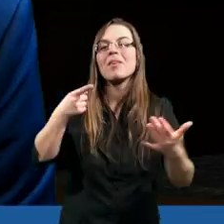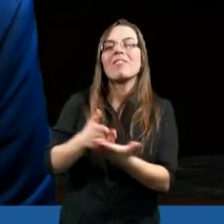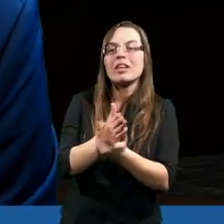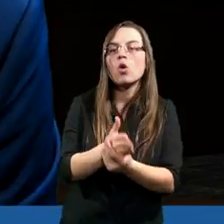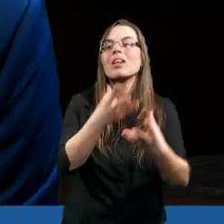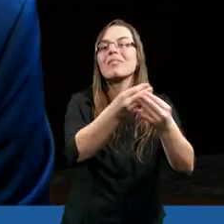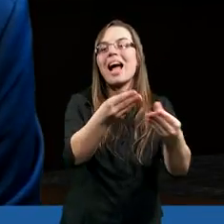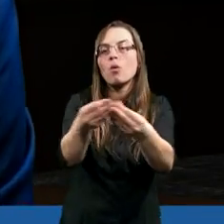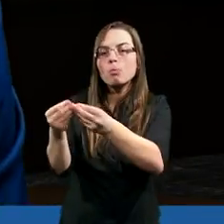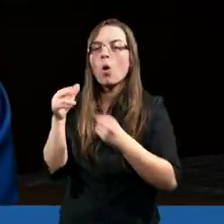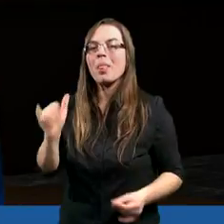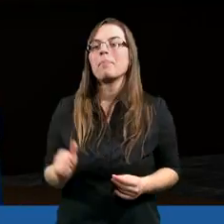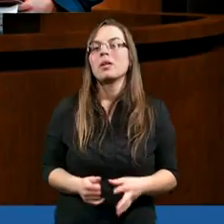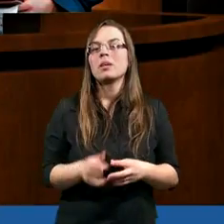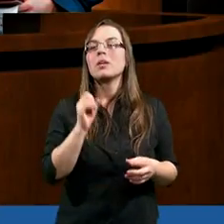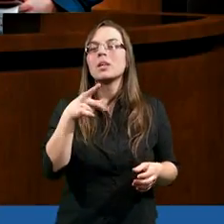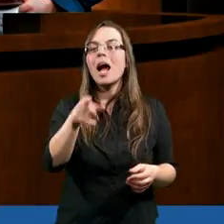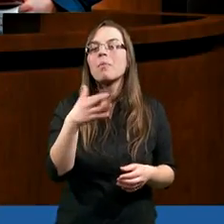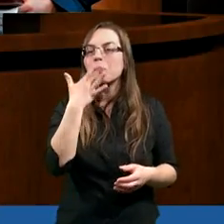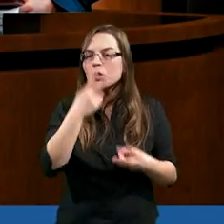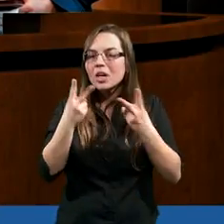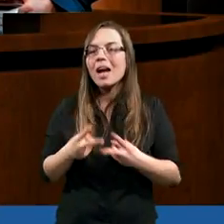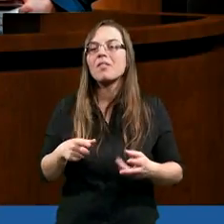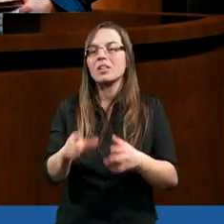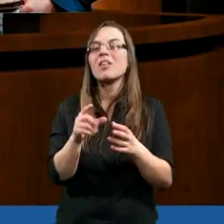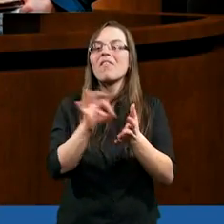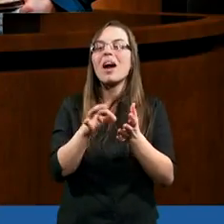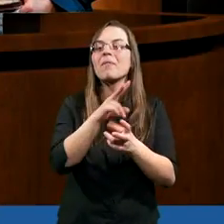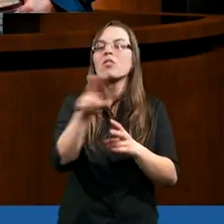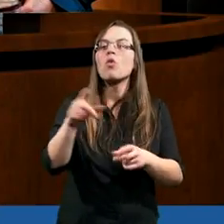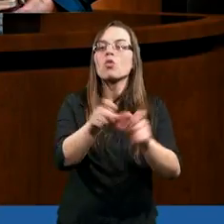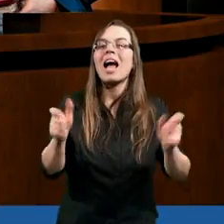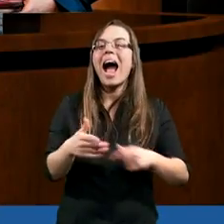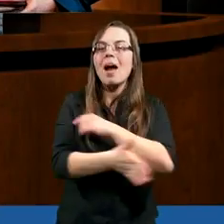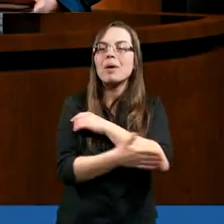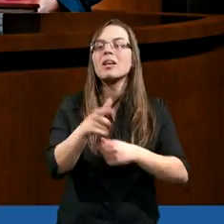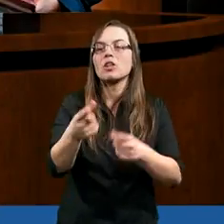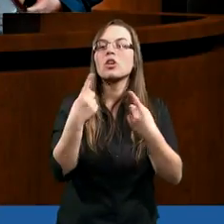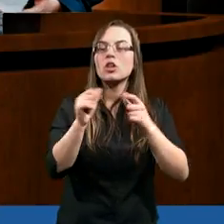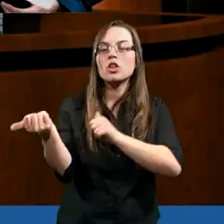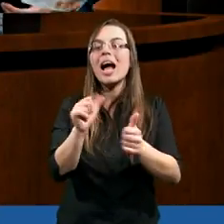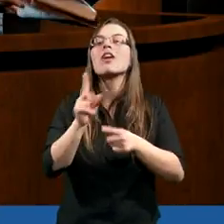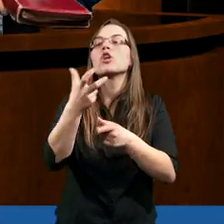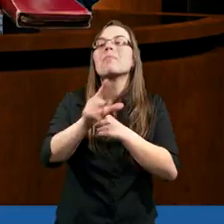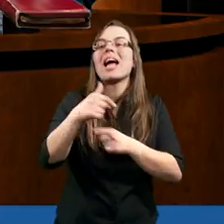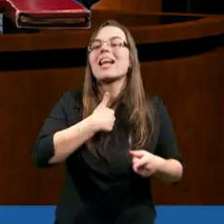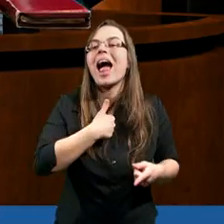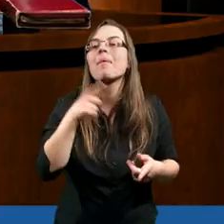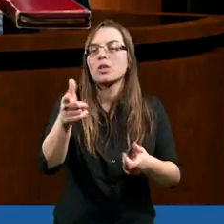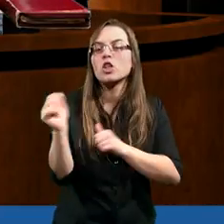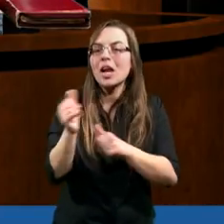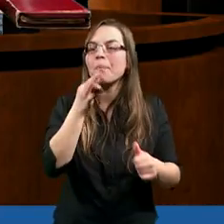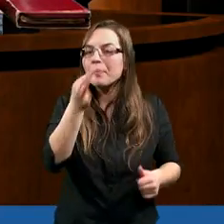wierzącymi, zagubionymi. Pytałeś jeszcze, czym dla nas jest chrzest? Czym dla ciebie był Czym dla mnie był chrzest?